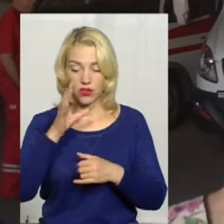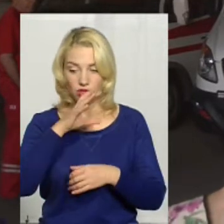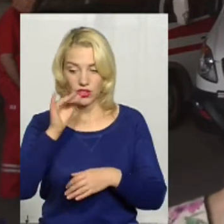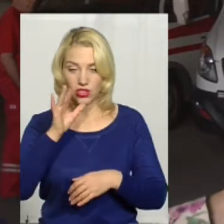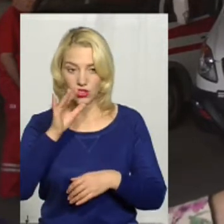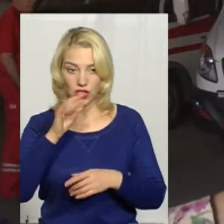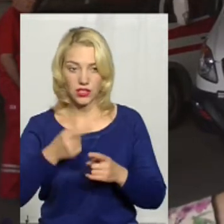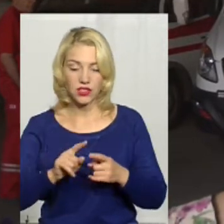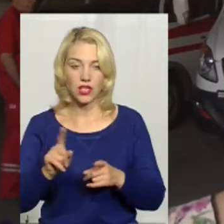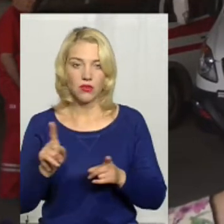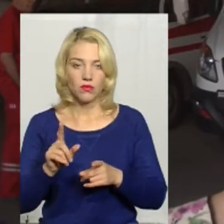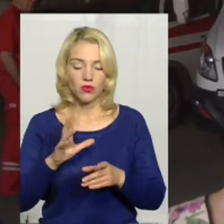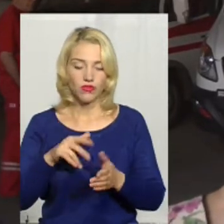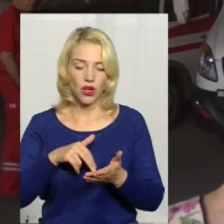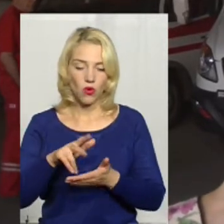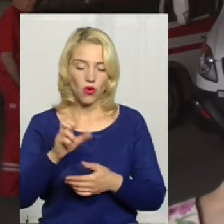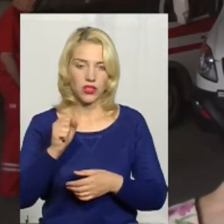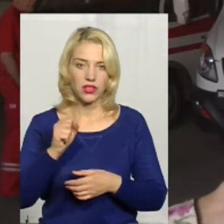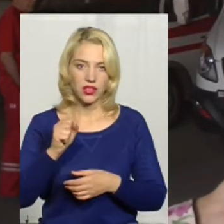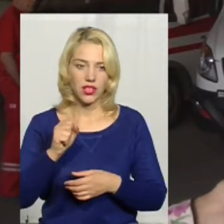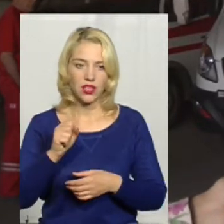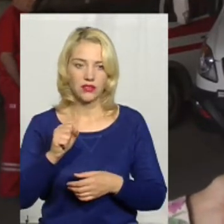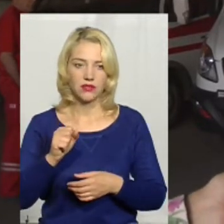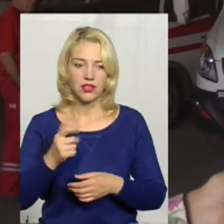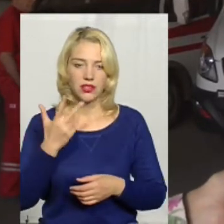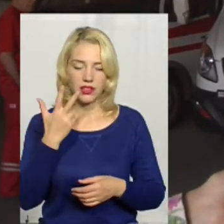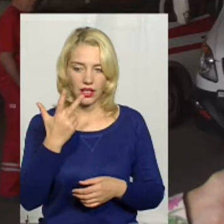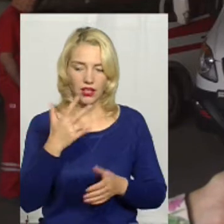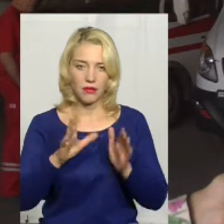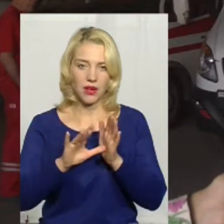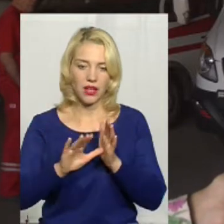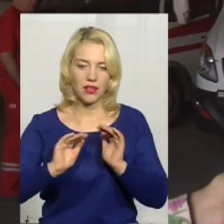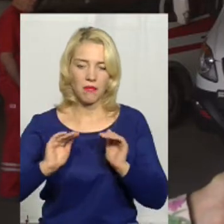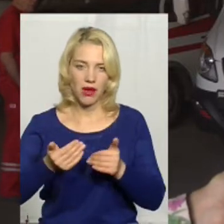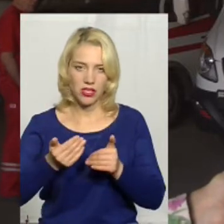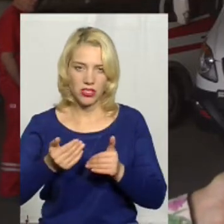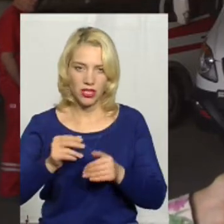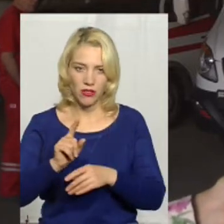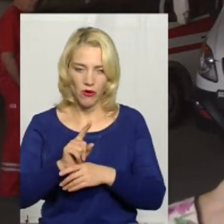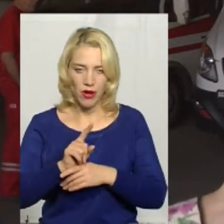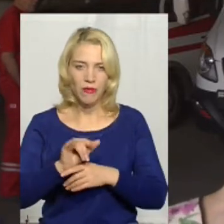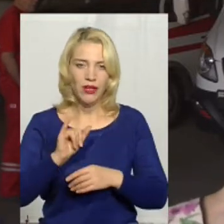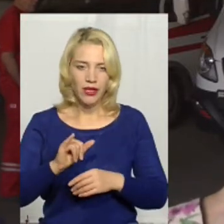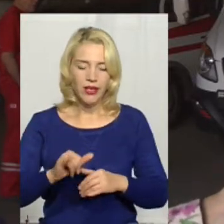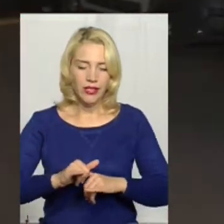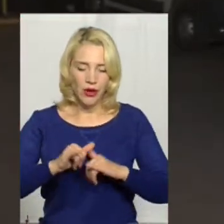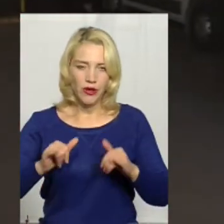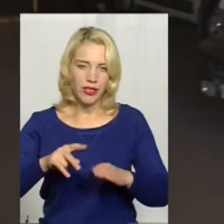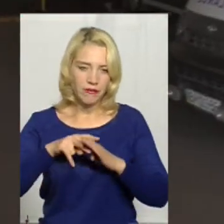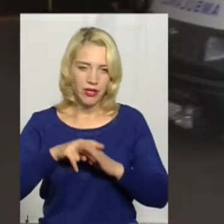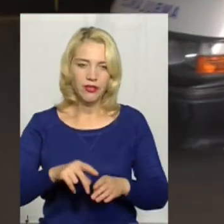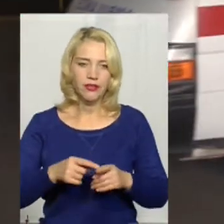що виходить на лінію надвід деколи на три бригади менше, нагрузка на ті бригади, які залишаються, збільшується в рази.